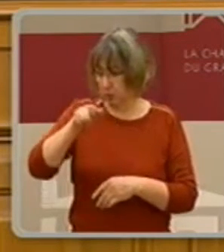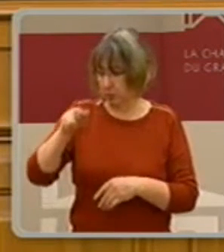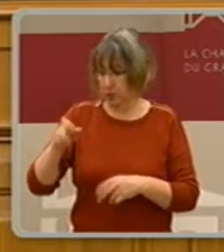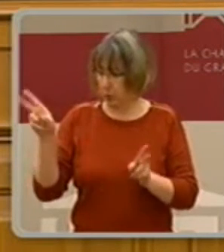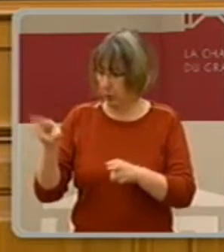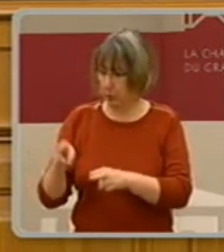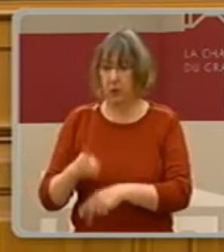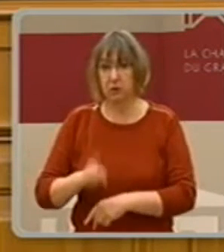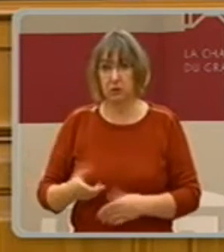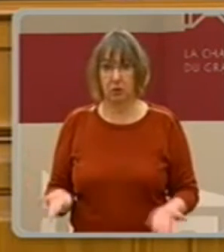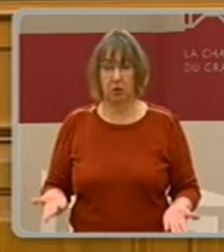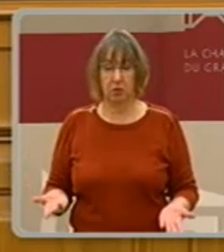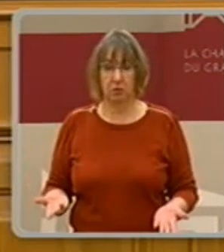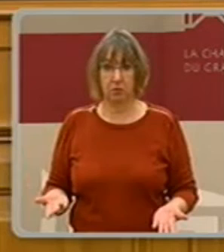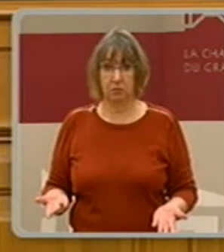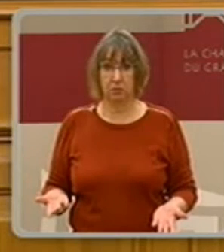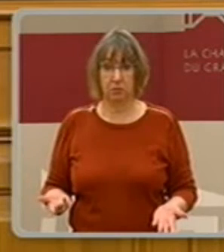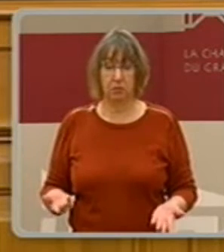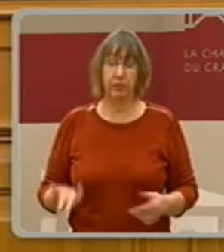geschaffen. In den Jahren,